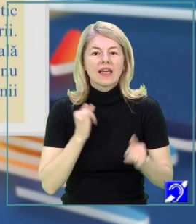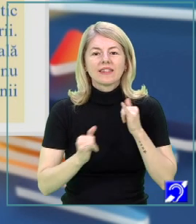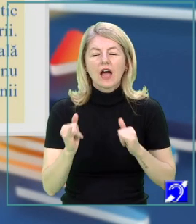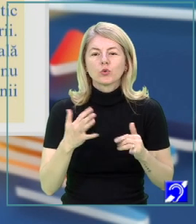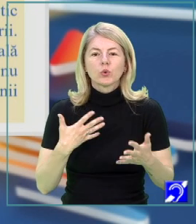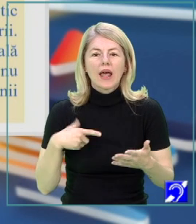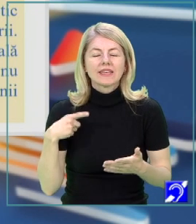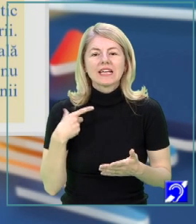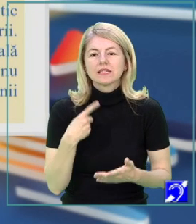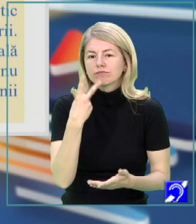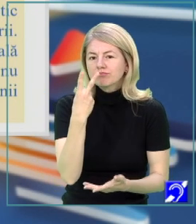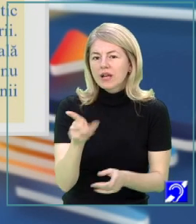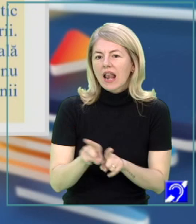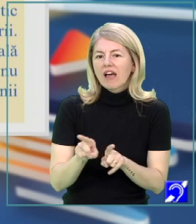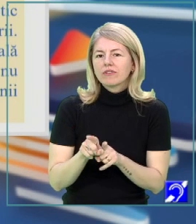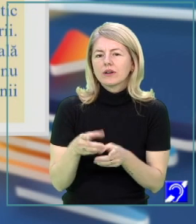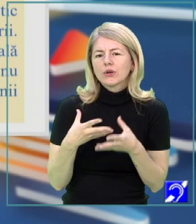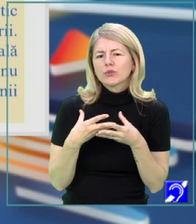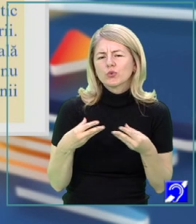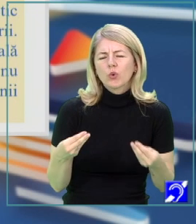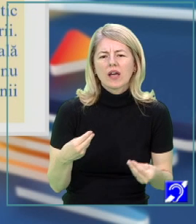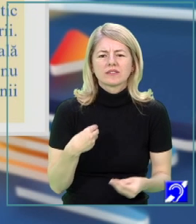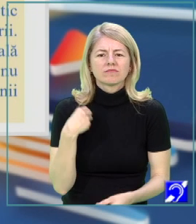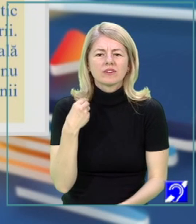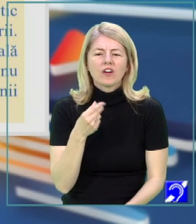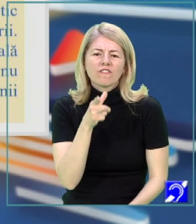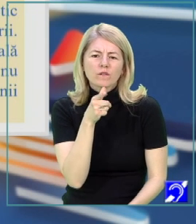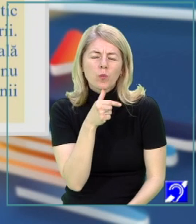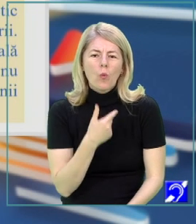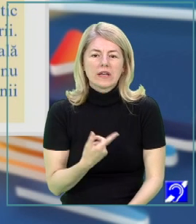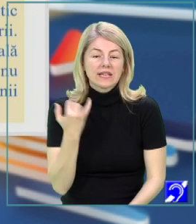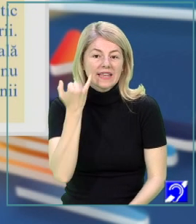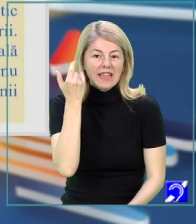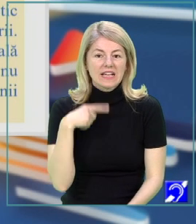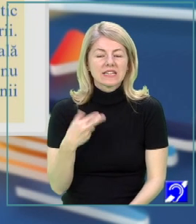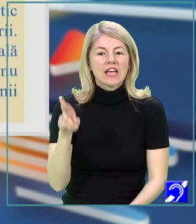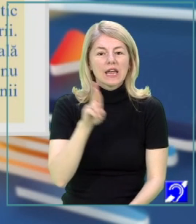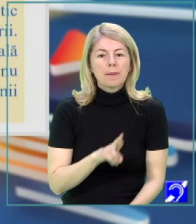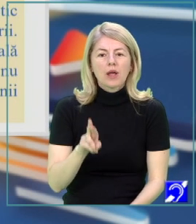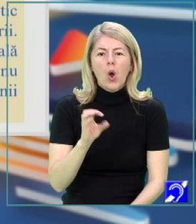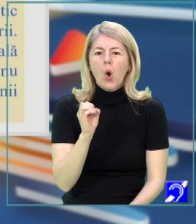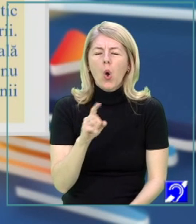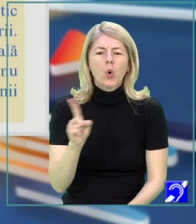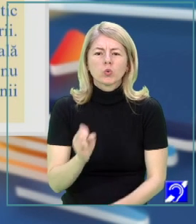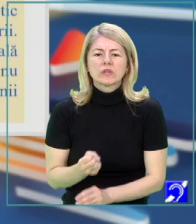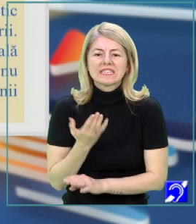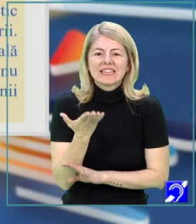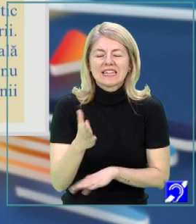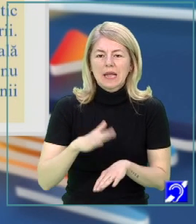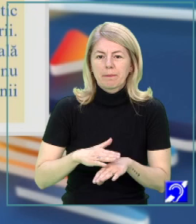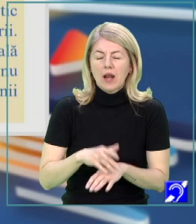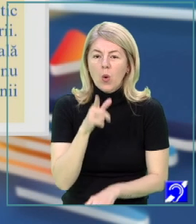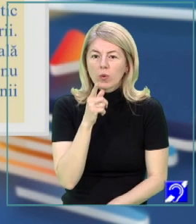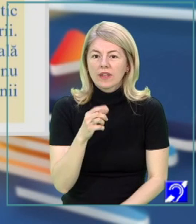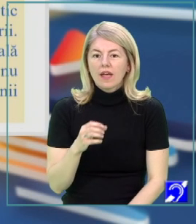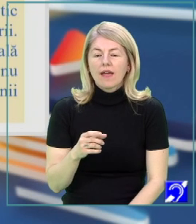este percepută cu gingășie, iar ideea este redată prin repetiția O, nu ți-ntinde mâna, prin care